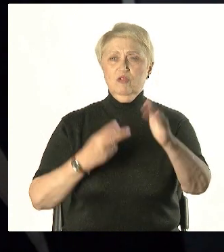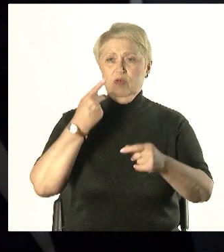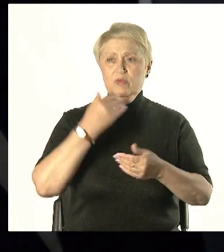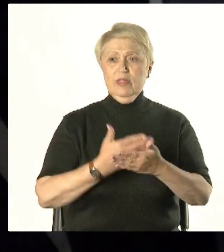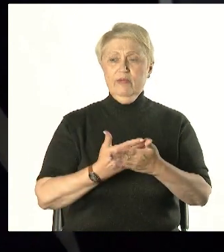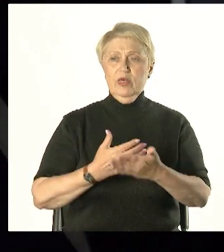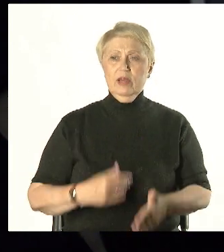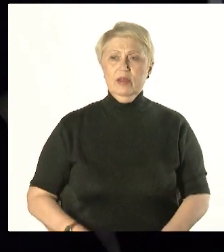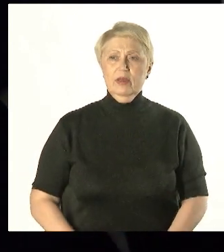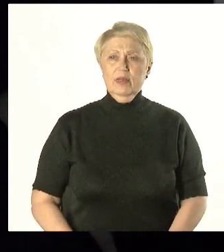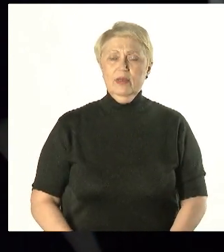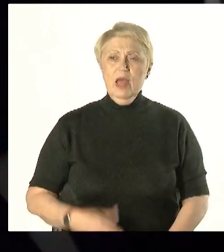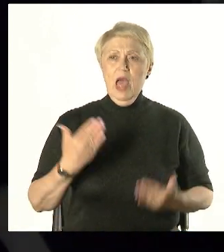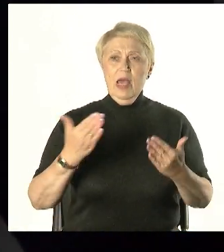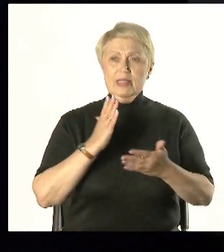Вот. Слышите ли?